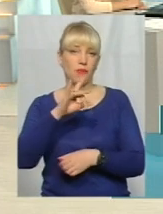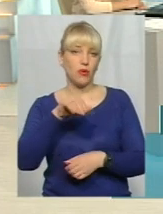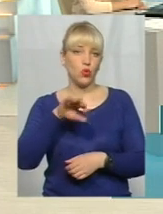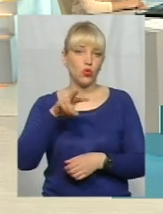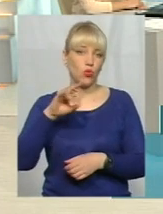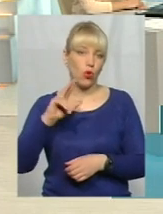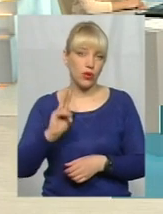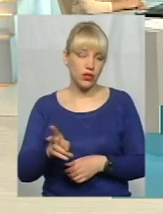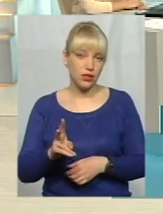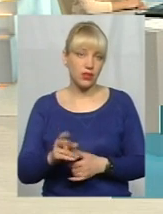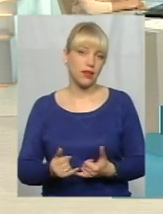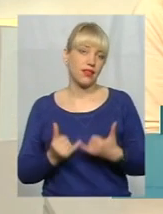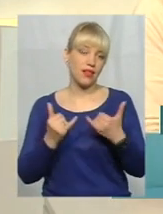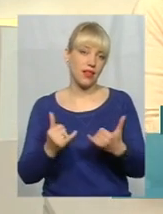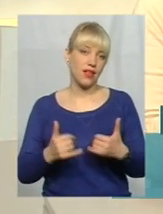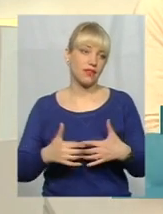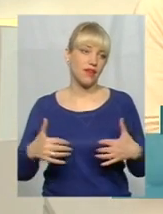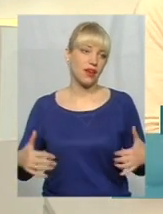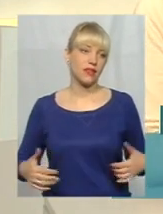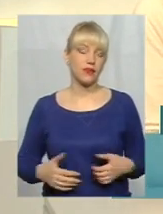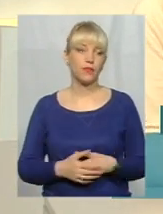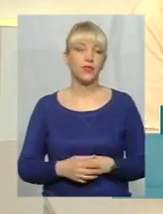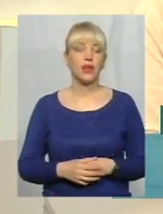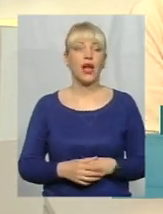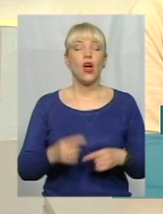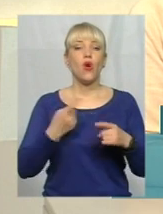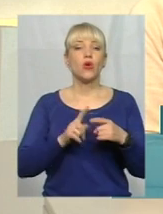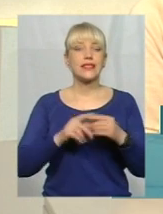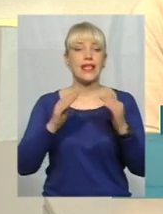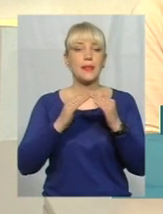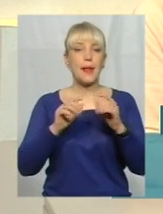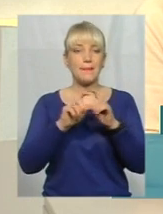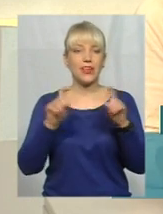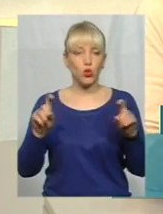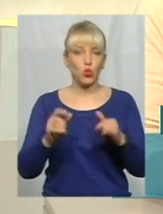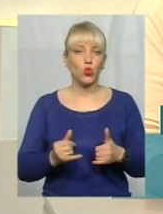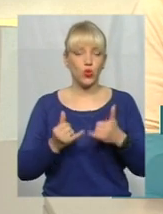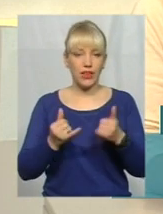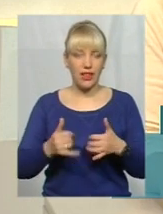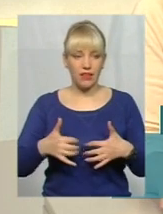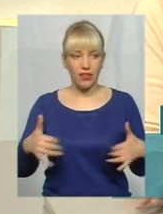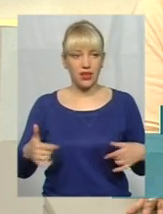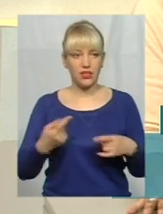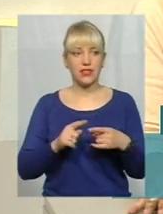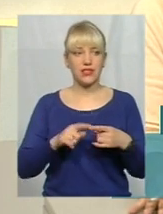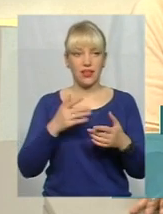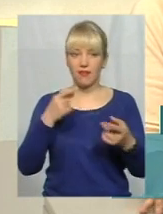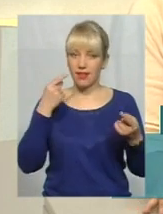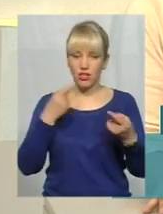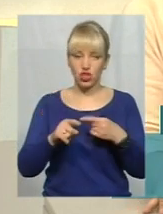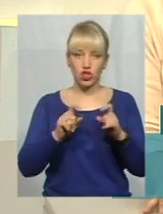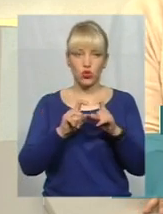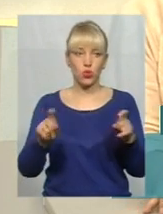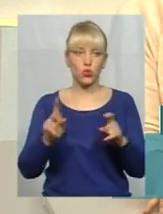для тварин. Але оцей притулок, який має з'явитись, це буде зовсім інша структура, яка